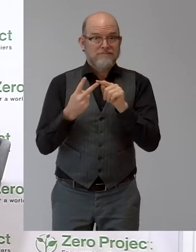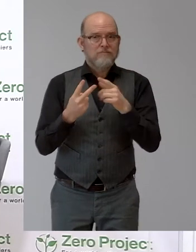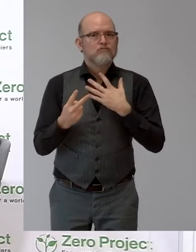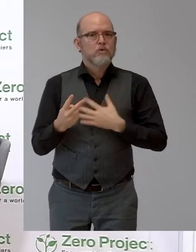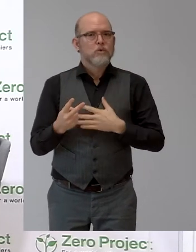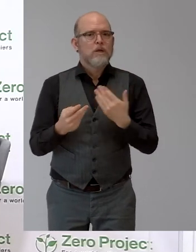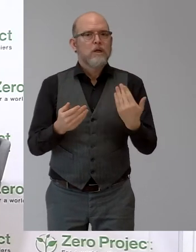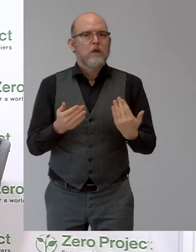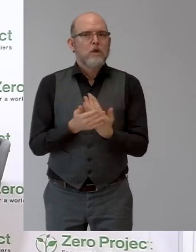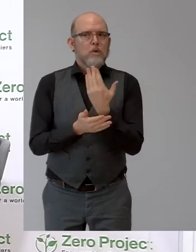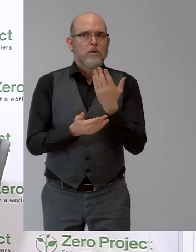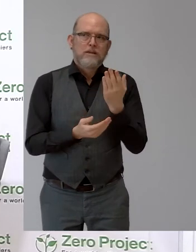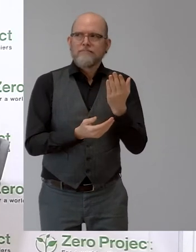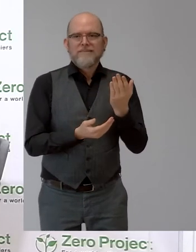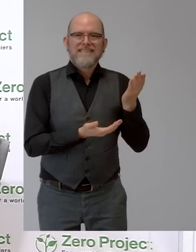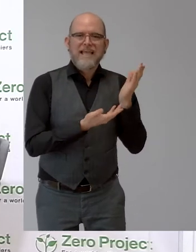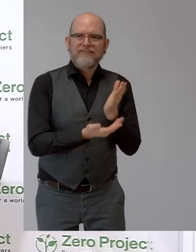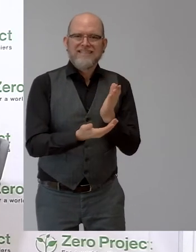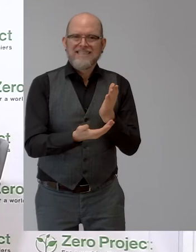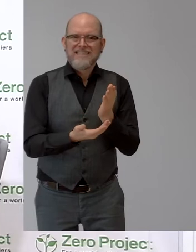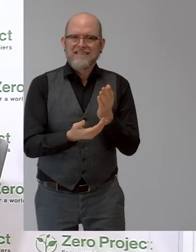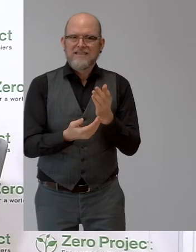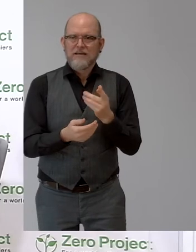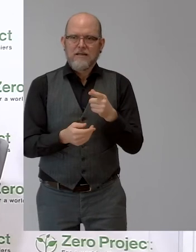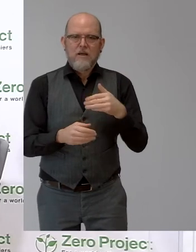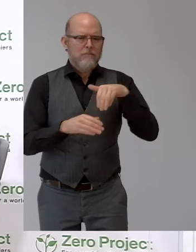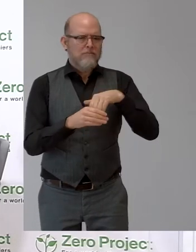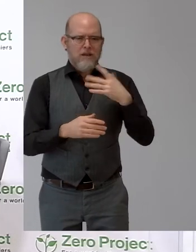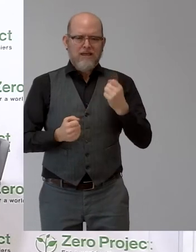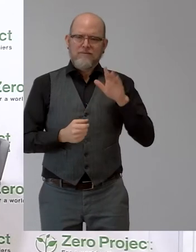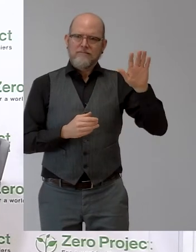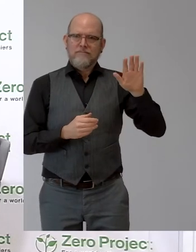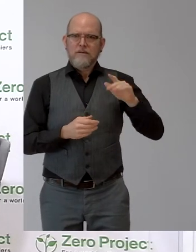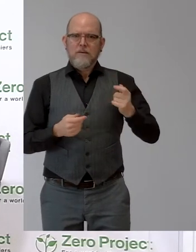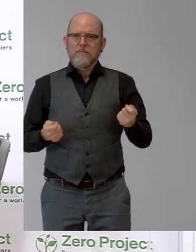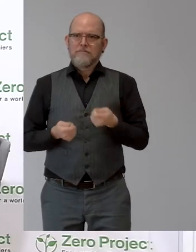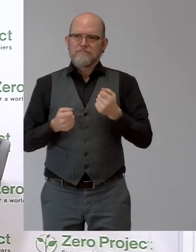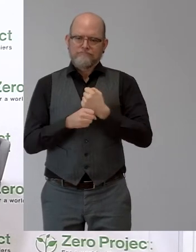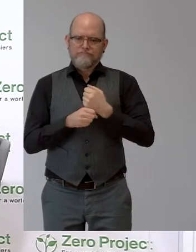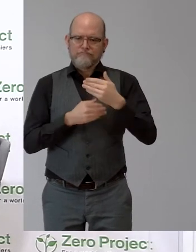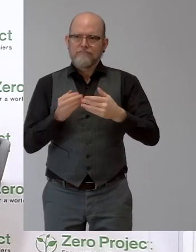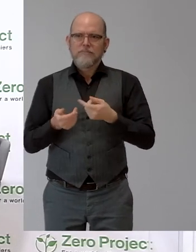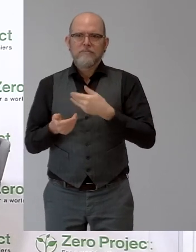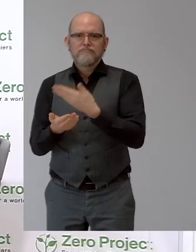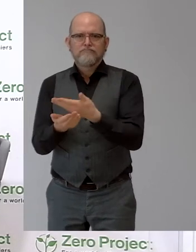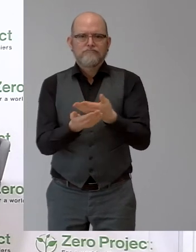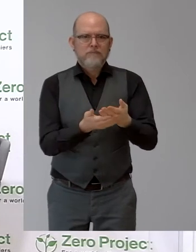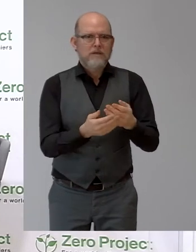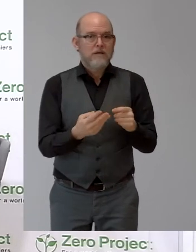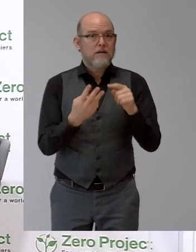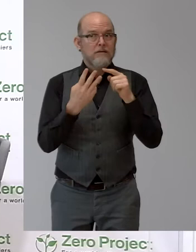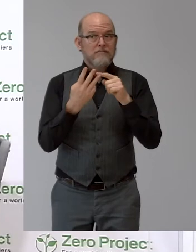diskutieren. Zum Dritten werden wir dann natürlich auch über die Fördersituation hier in Österreich sprechen und